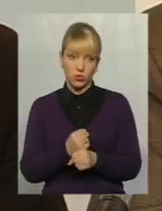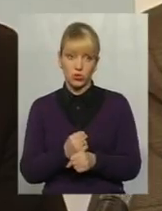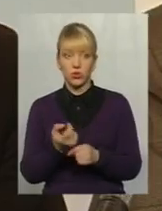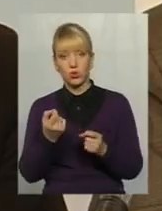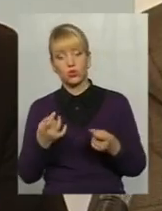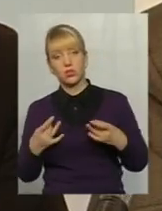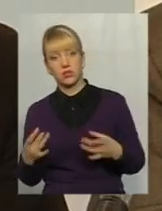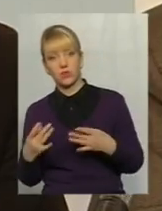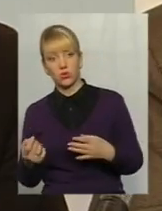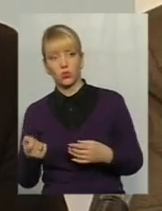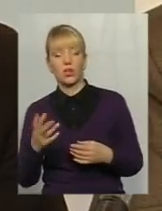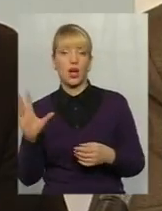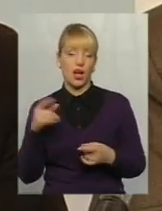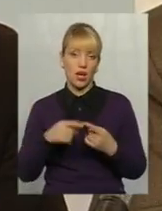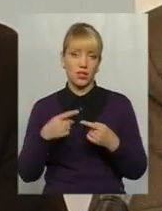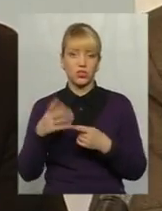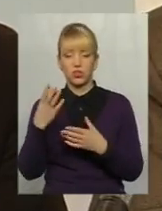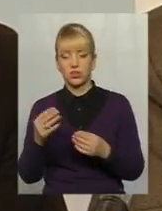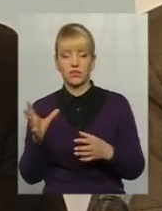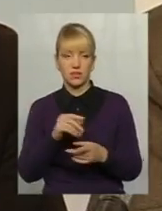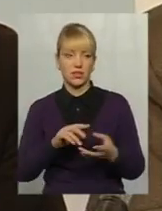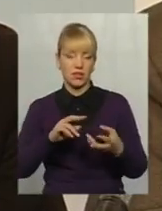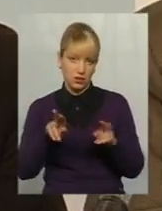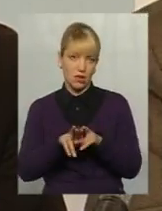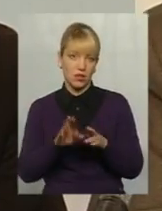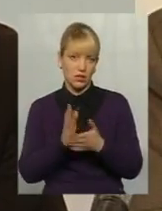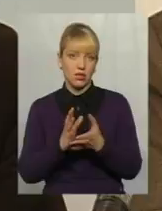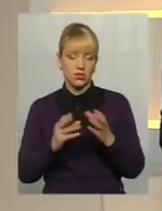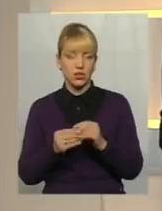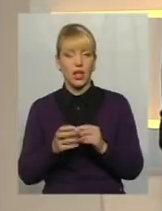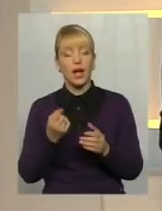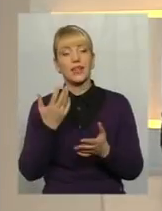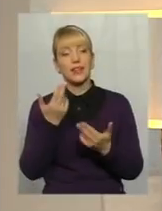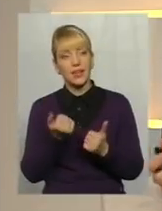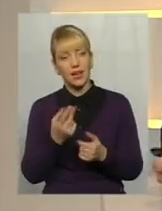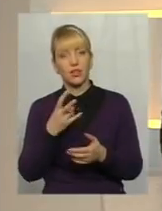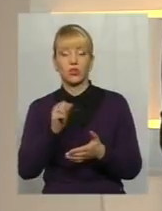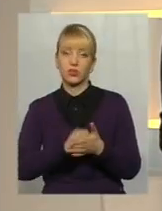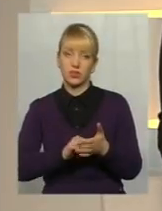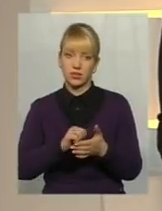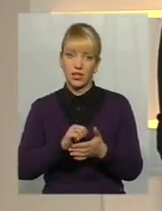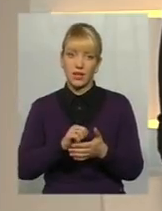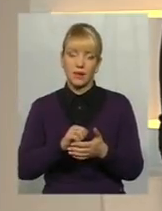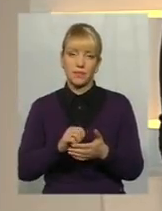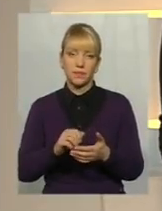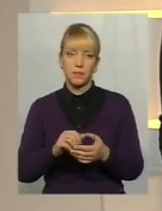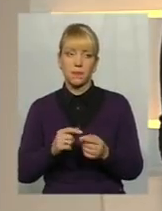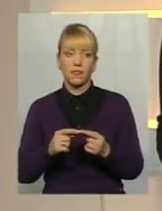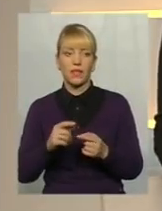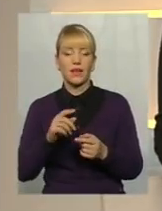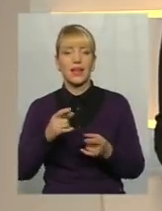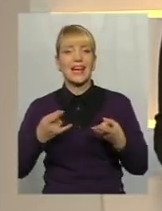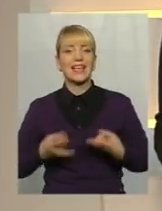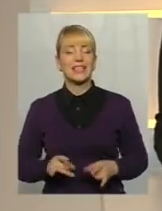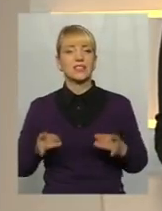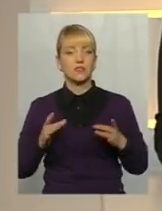святкових днів, а решта все працює, так і далі взаємодіють із людьми. Так, але з приводу Різдва, до речі, теж є такий момент неоднозначний.